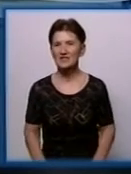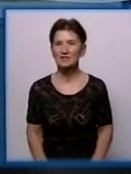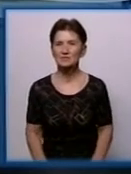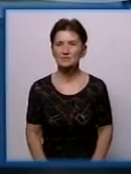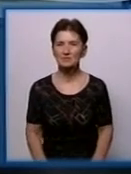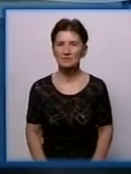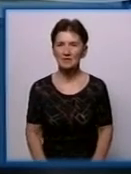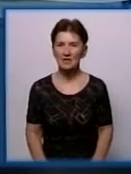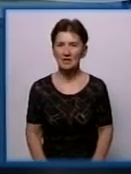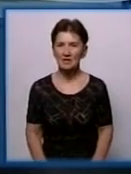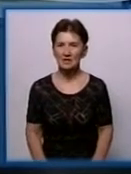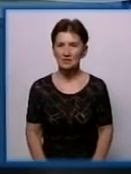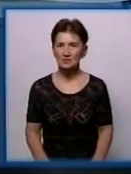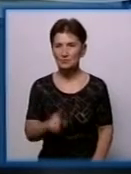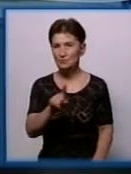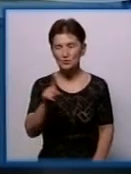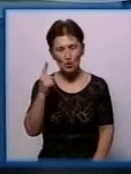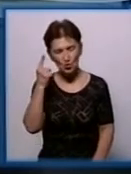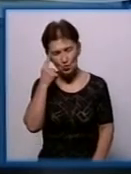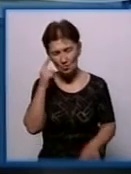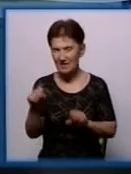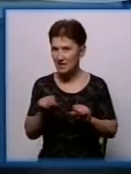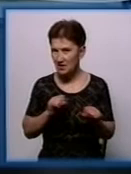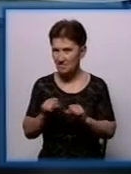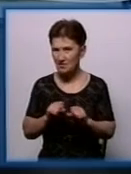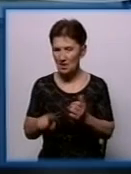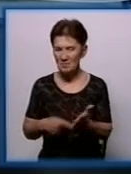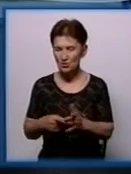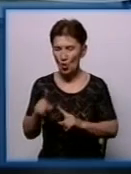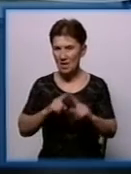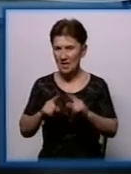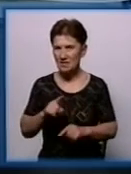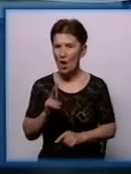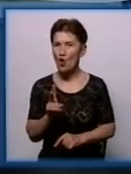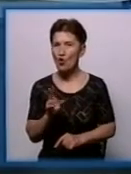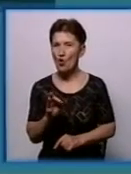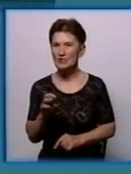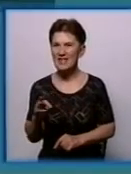що з цього приводу думає керівник управління освіти міської ради Кропивницького Лариса Костенко.